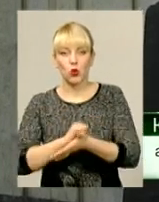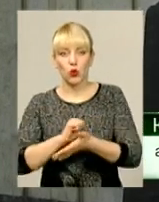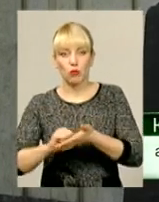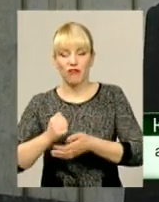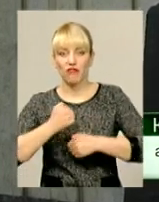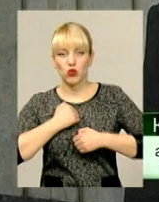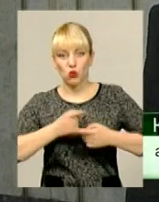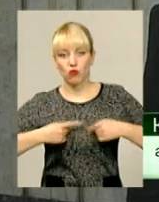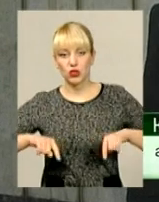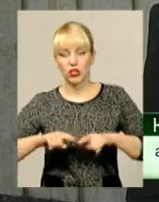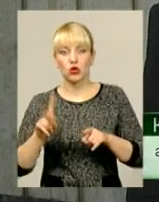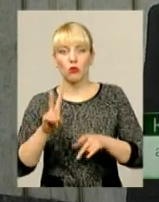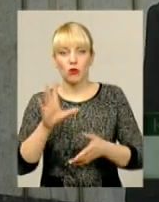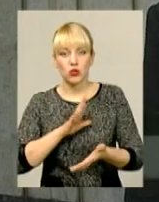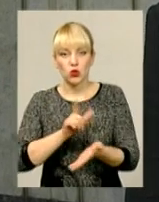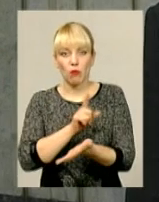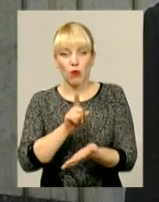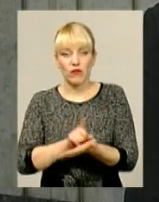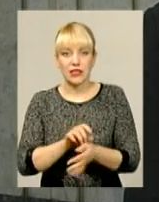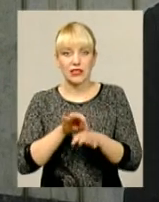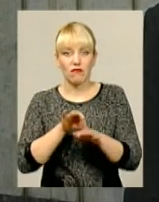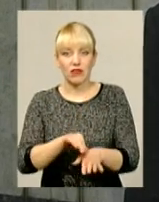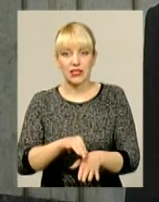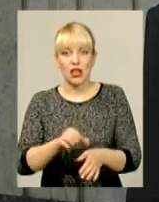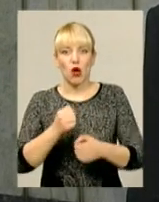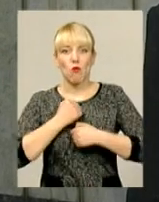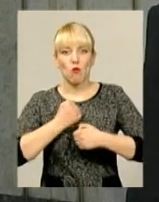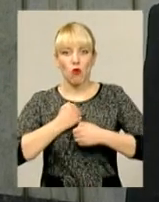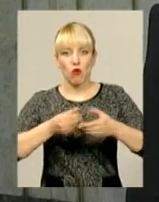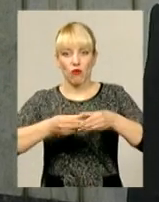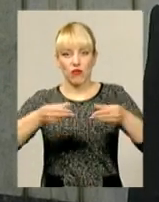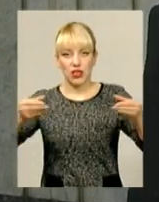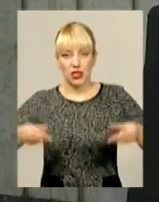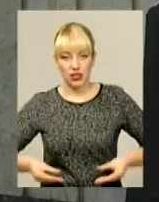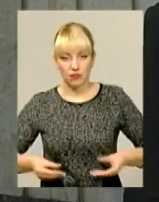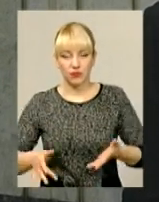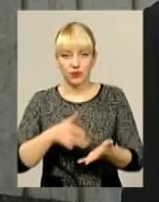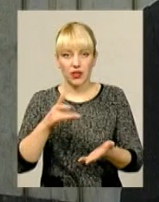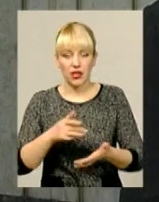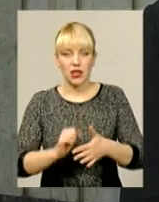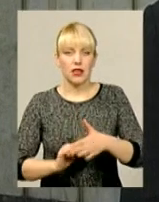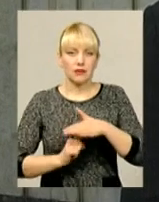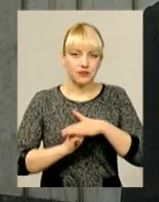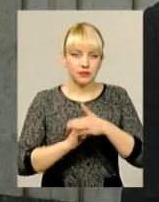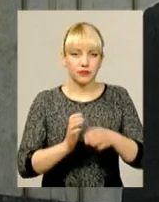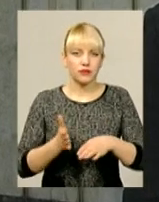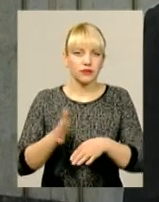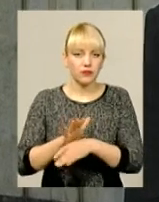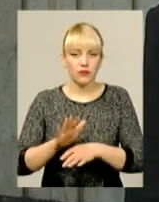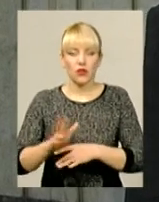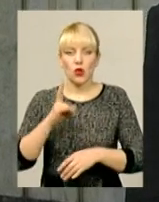яка зобов'язана була вести, бойові журнали, і рапорти, розпоряджені, на підставі яких здійснювалось нарахування. Однак військова частина